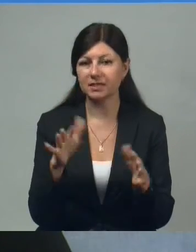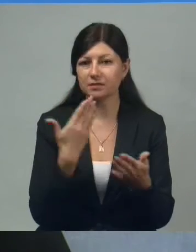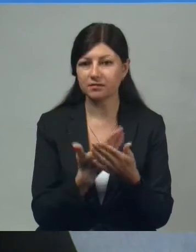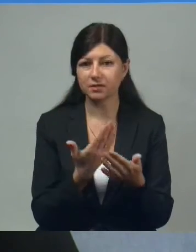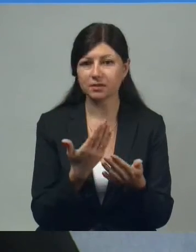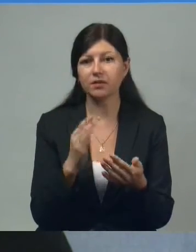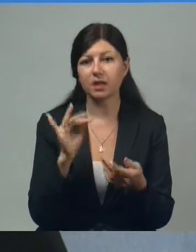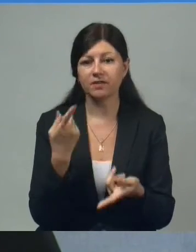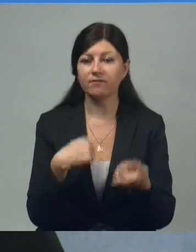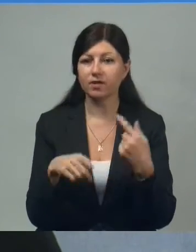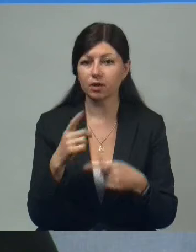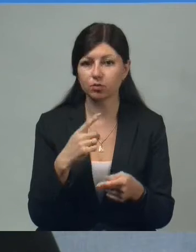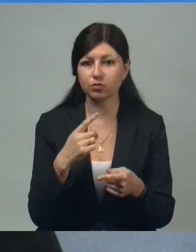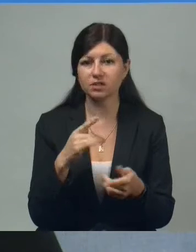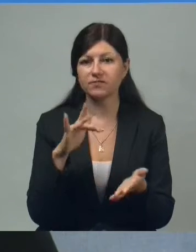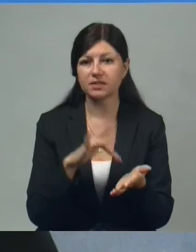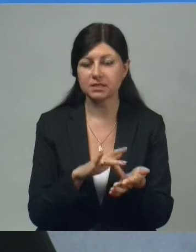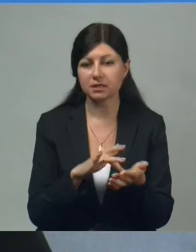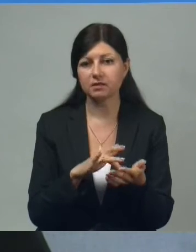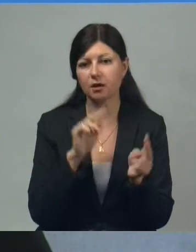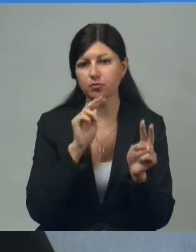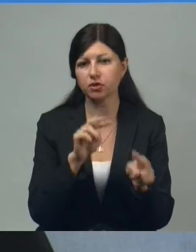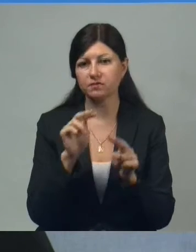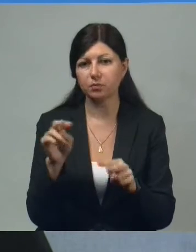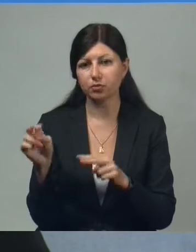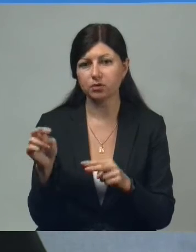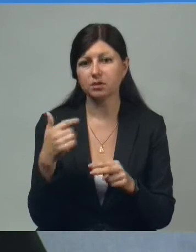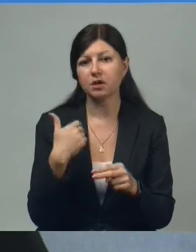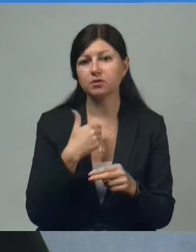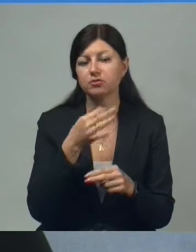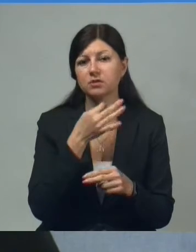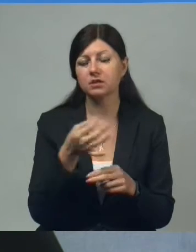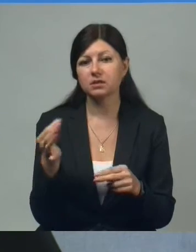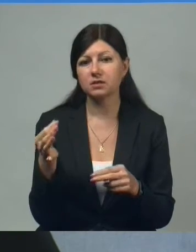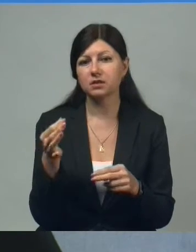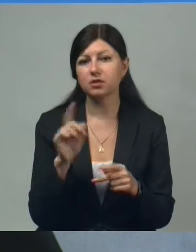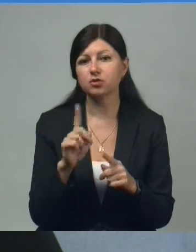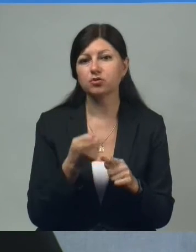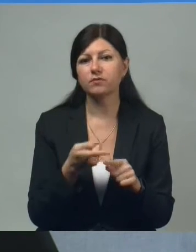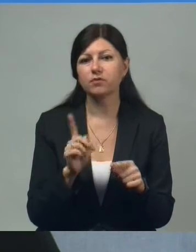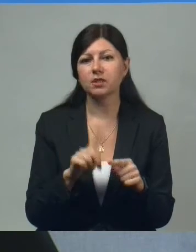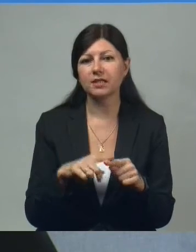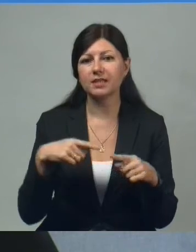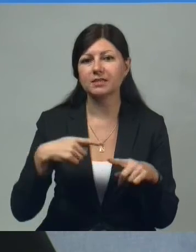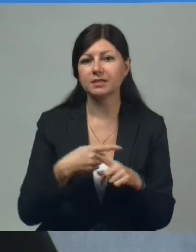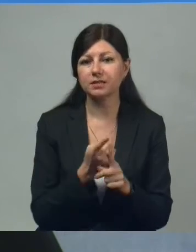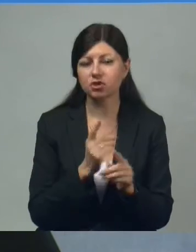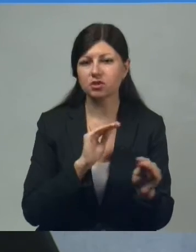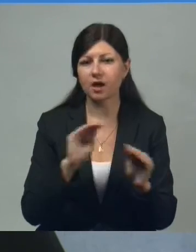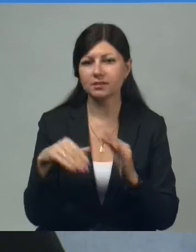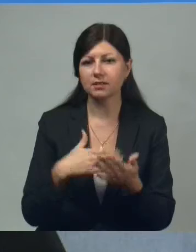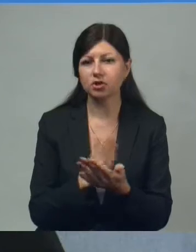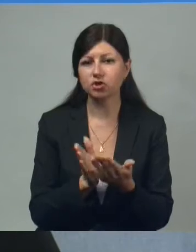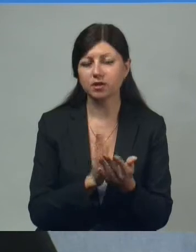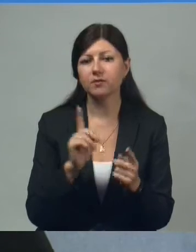и вернулась в Центр общественного наблюдения. Я хочу сказать, что вот это техническое оснащение,